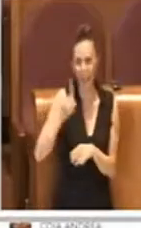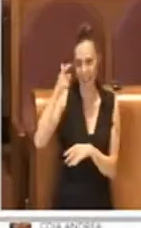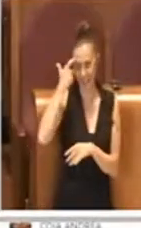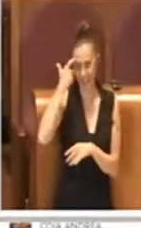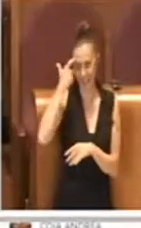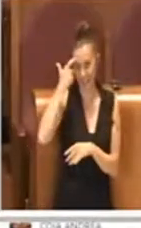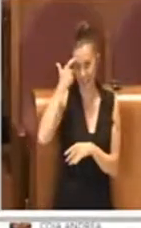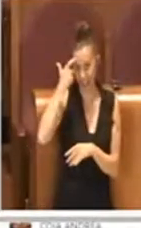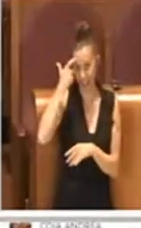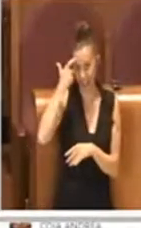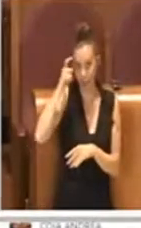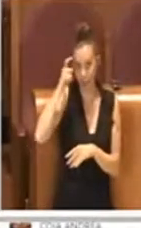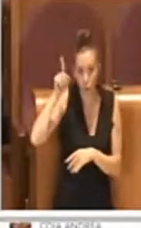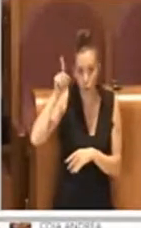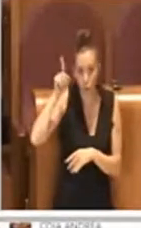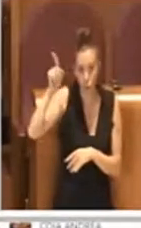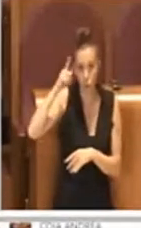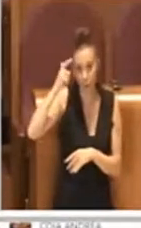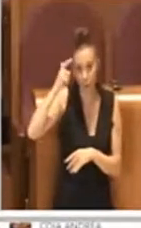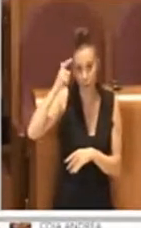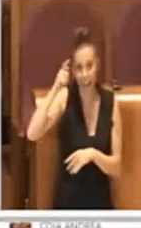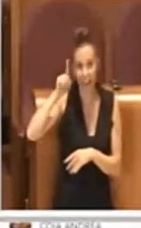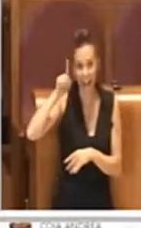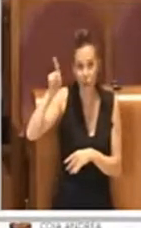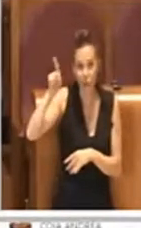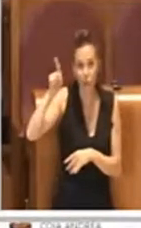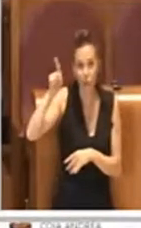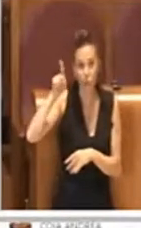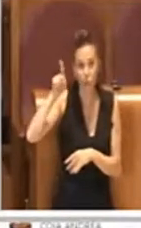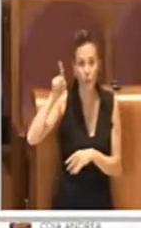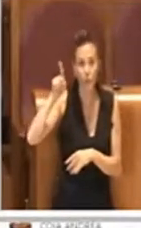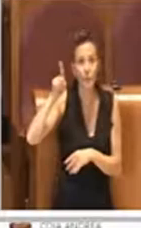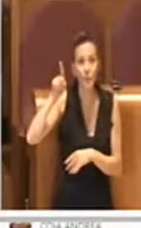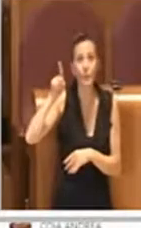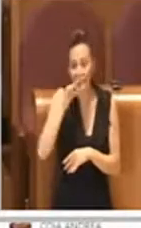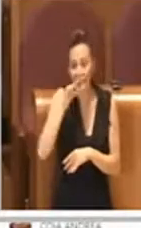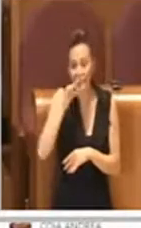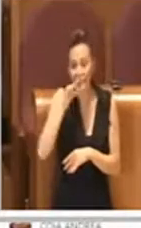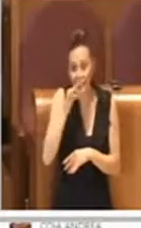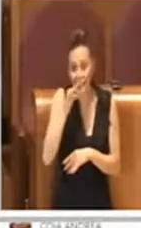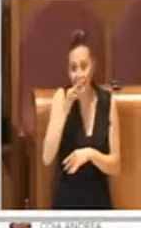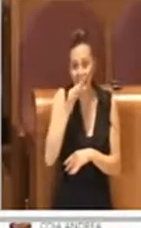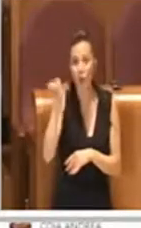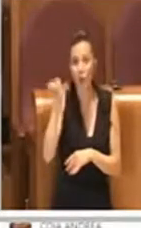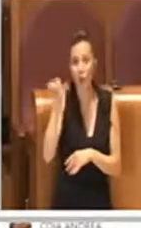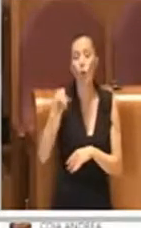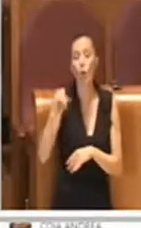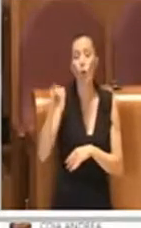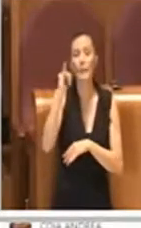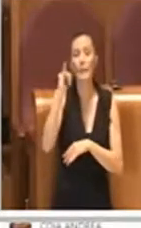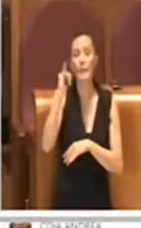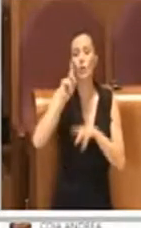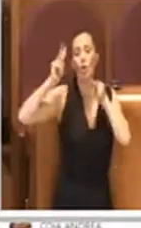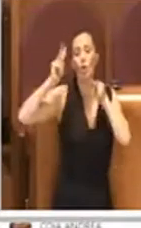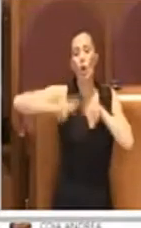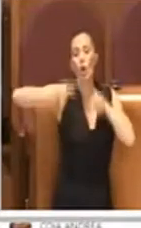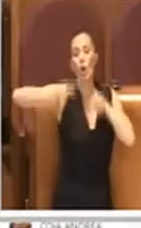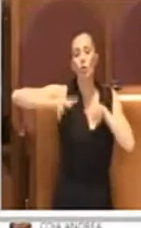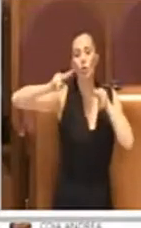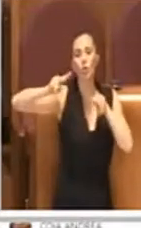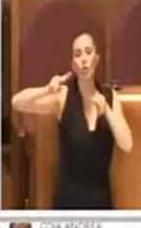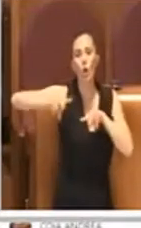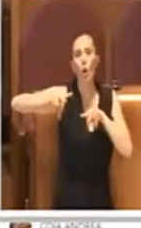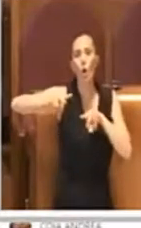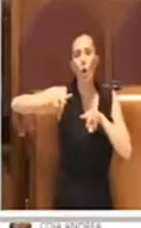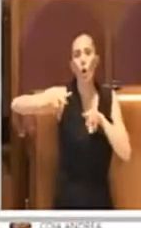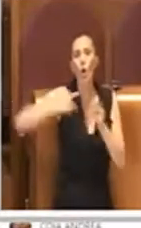che ovviamente sovrintende tutta la finanza della nazione,